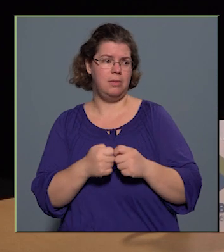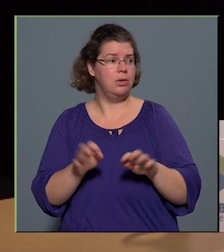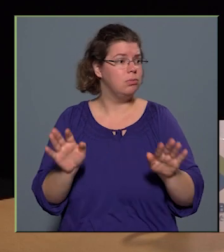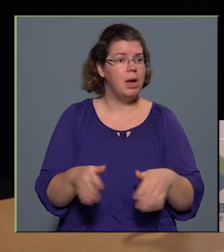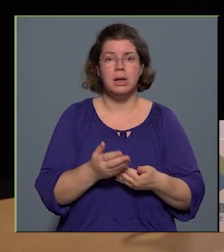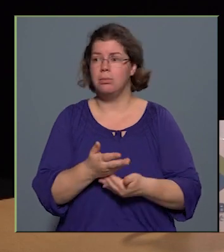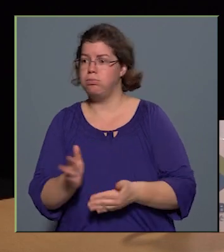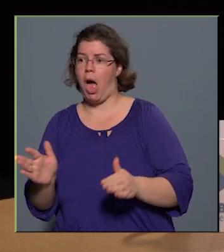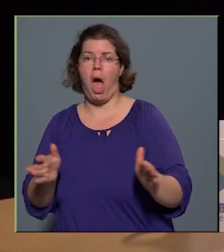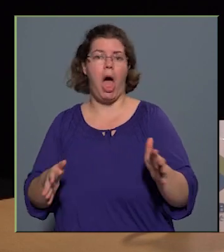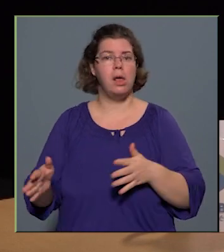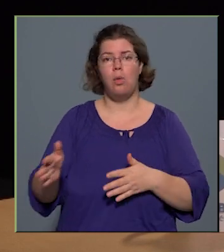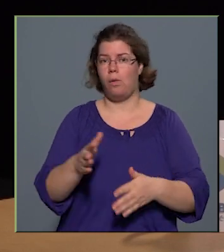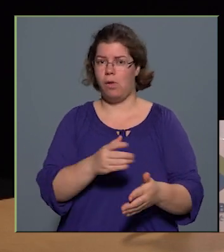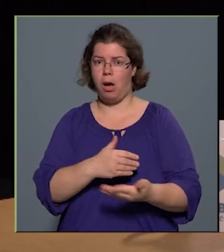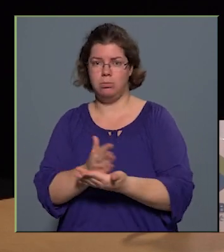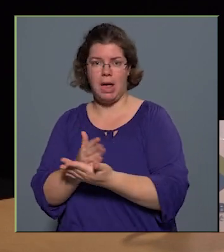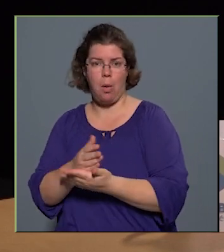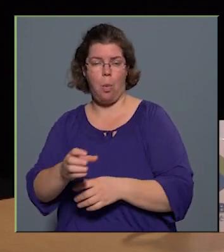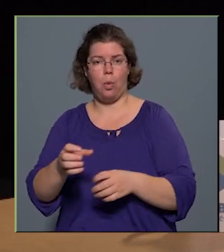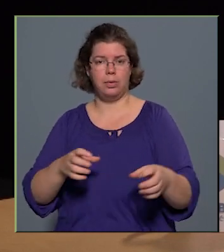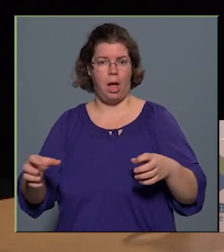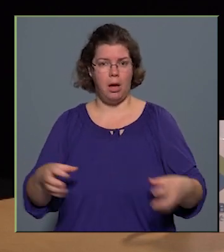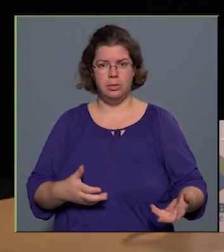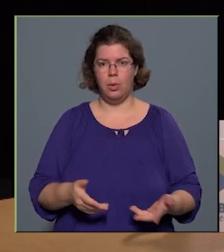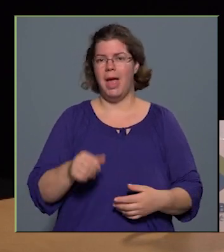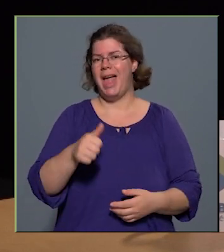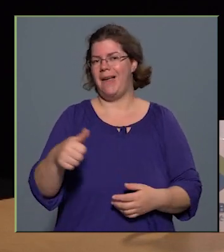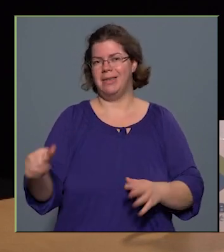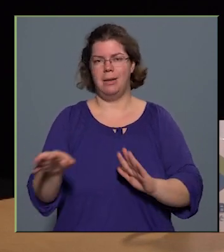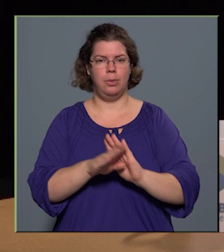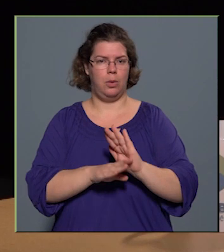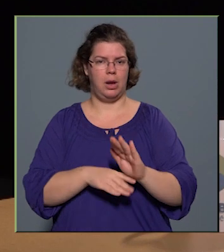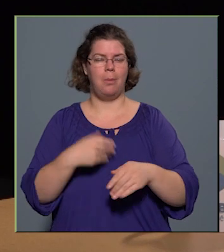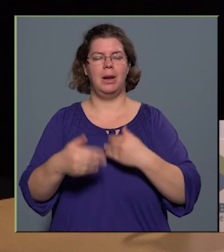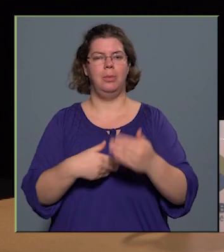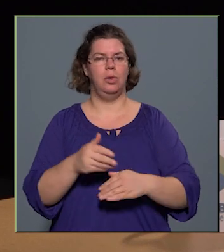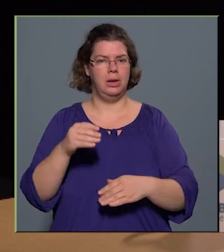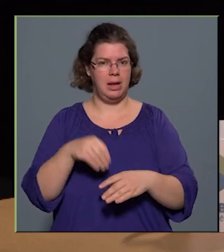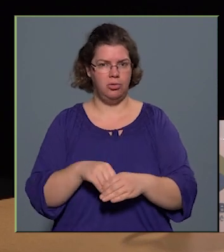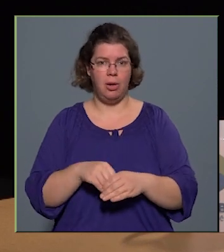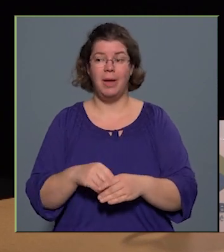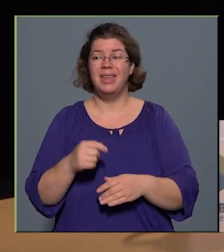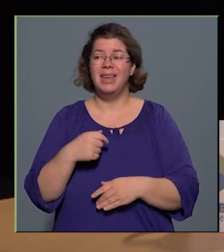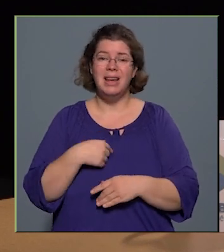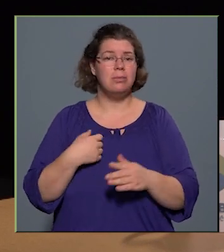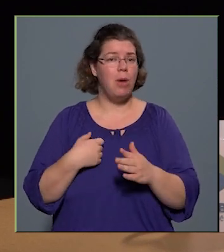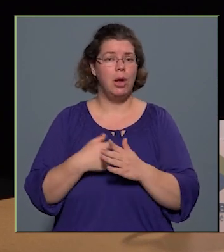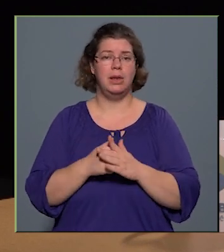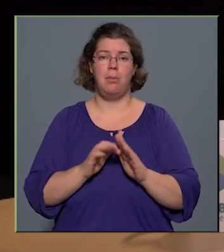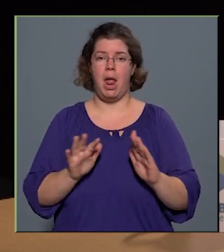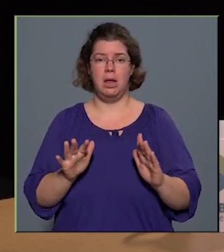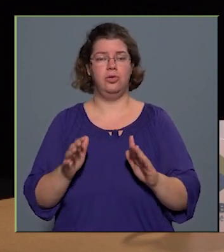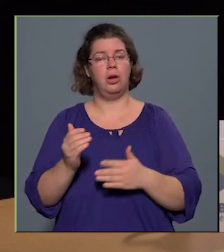bárki bárhova beosztható egy-egy programnak a lebonyolításában. Tehát én ezt maximálisan